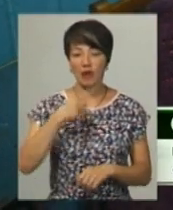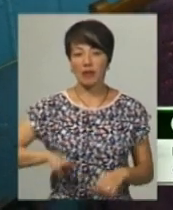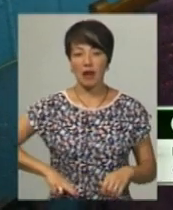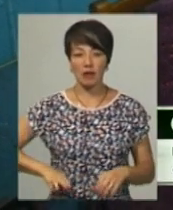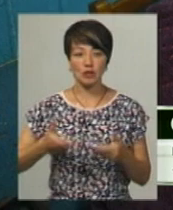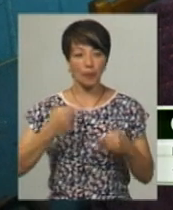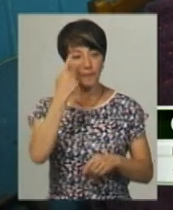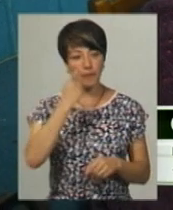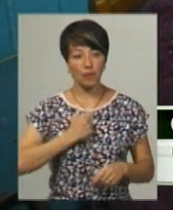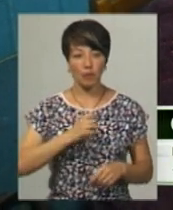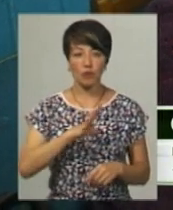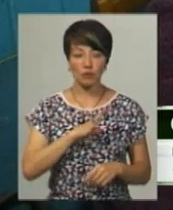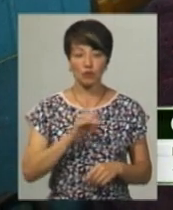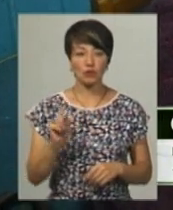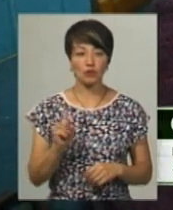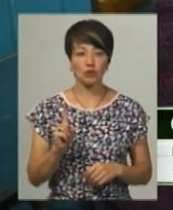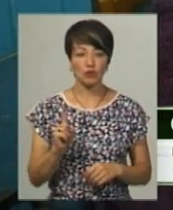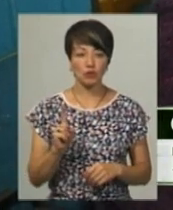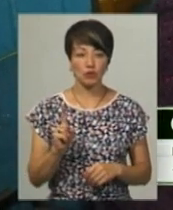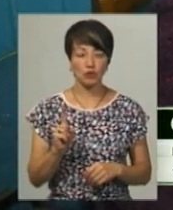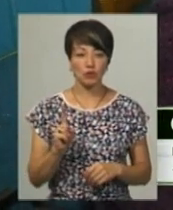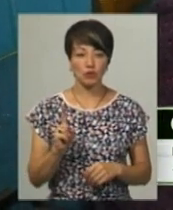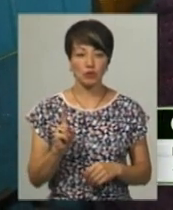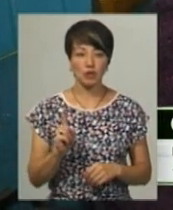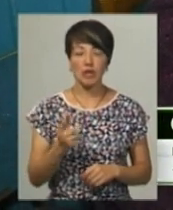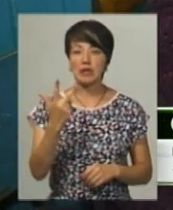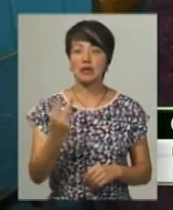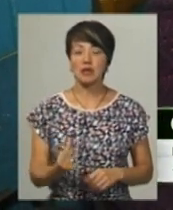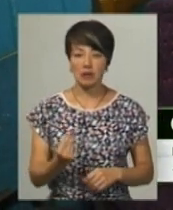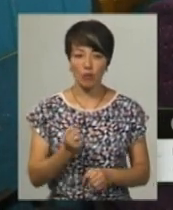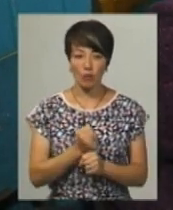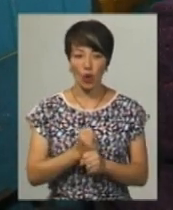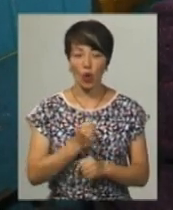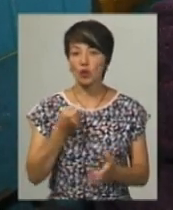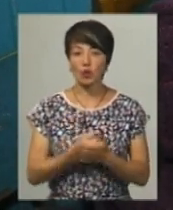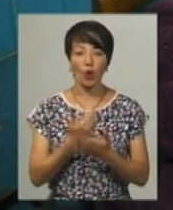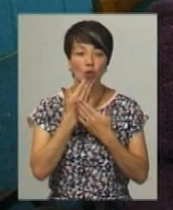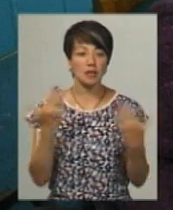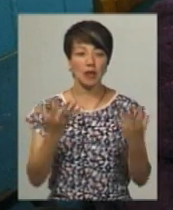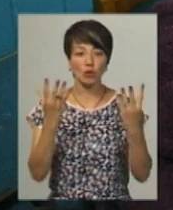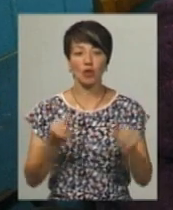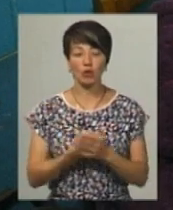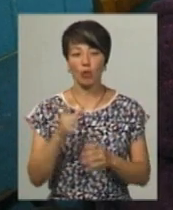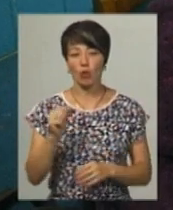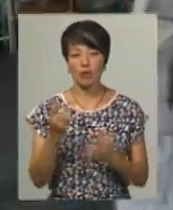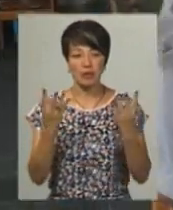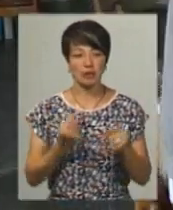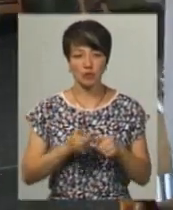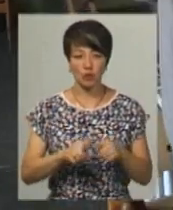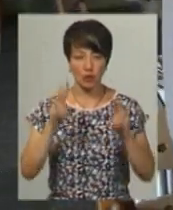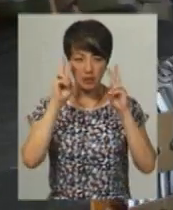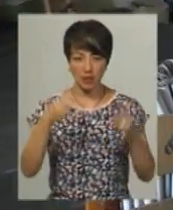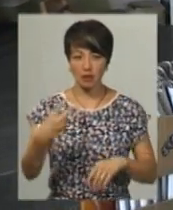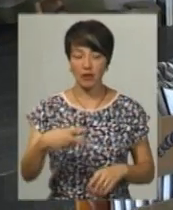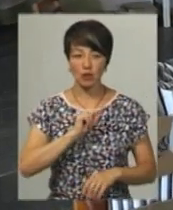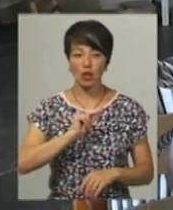що він нас предупреждав, що буде трьох днівка. До останнього дня, до понеділка ми цього не знали. 20